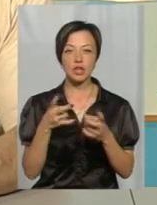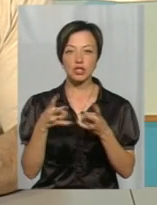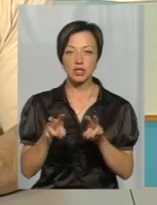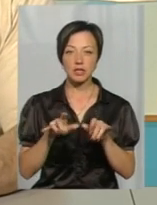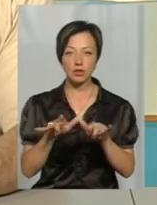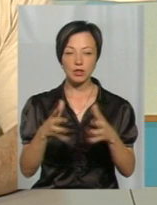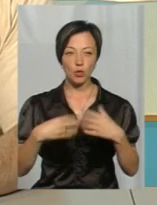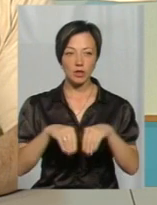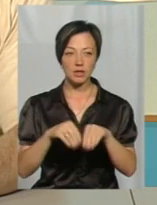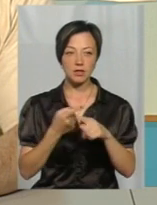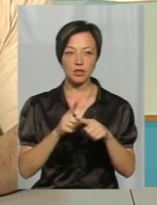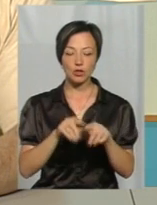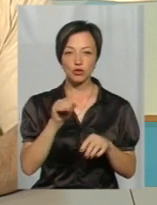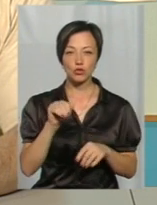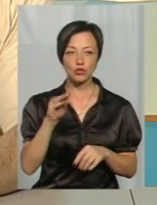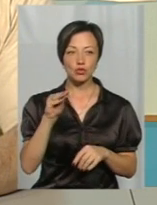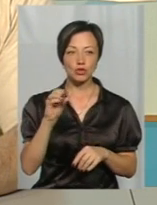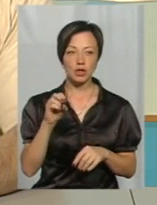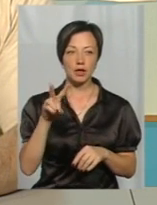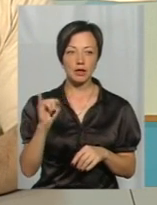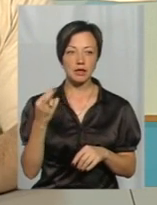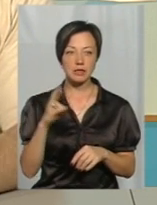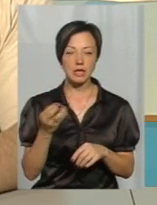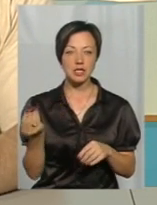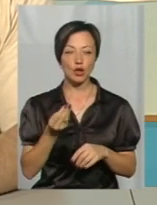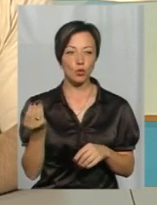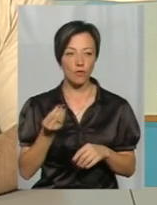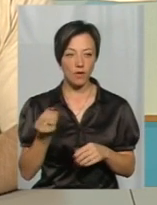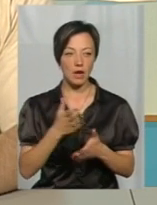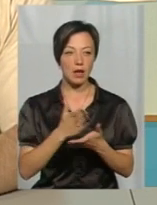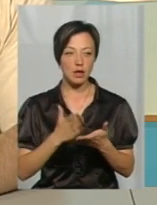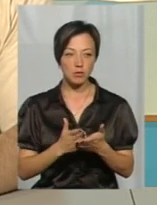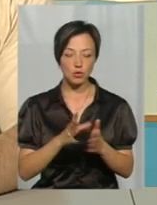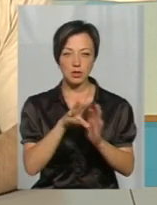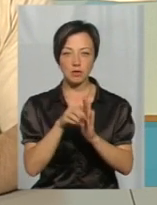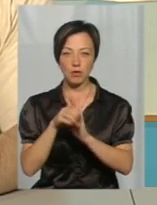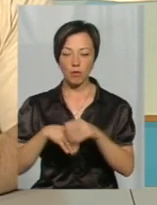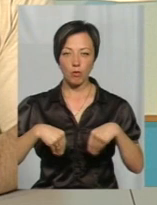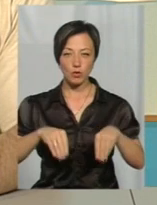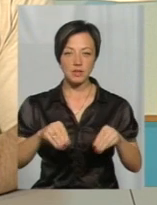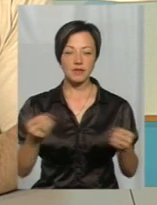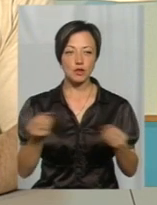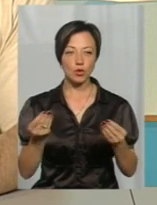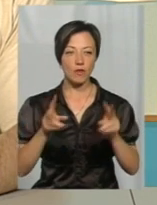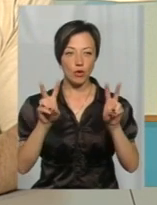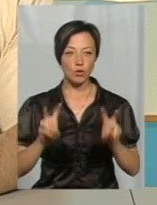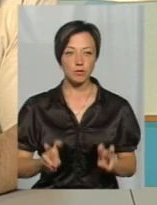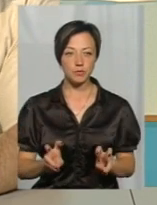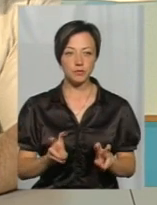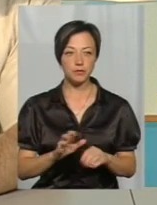із його родини, це жужелицею зерновою, яка хлібною, яка заселяє посіль зернових культур.